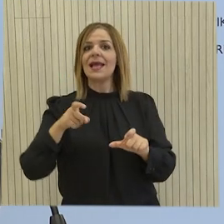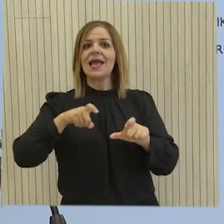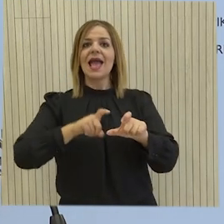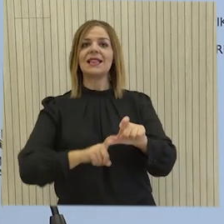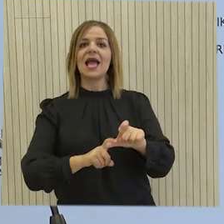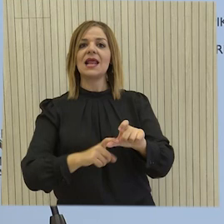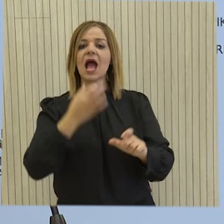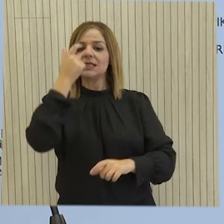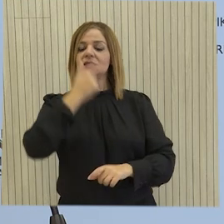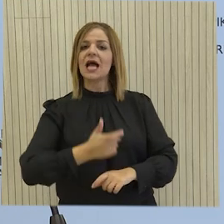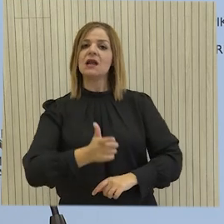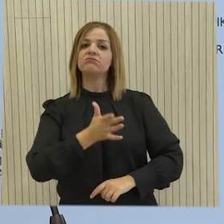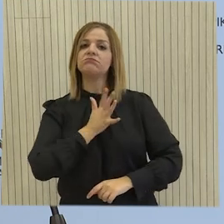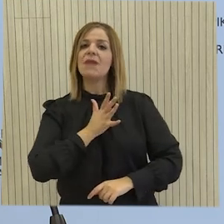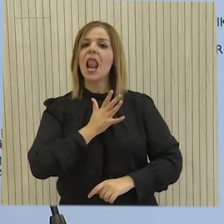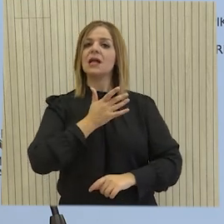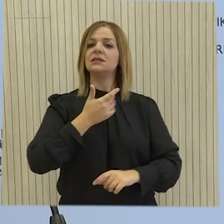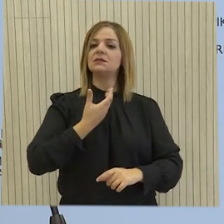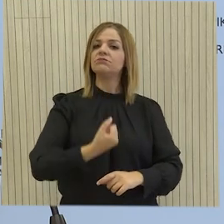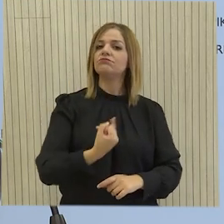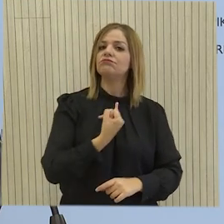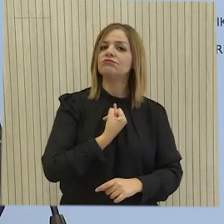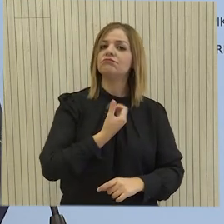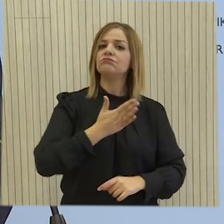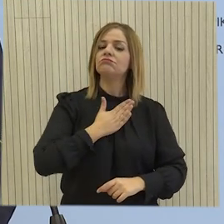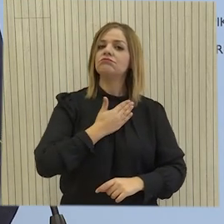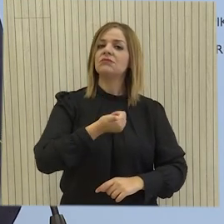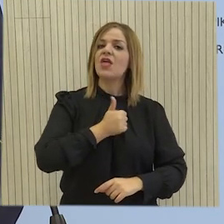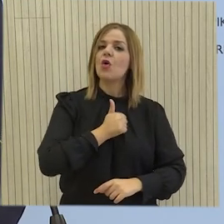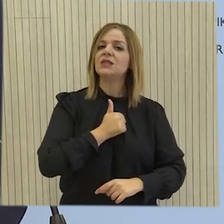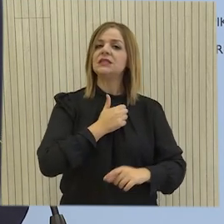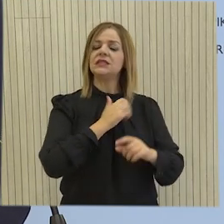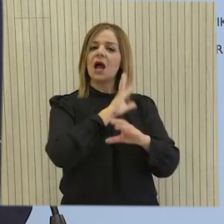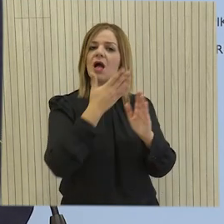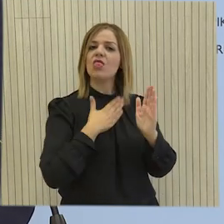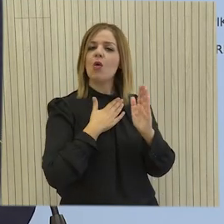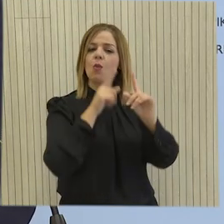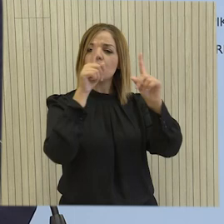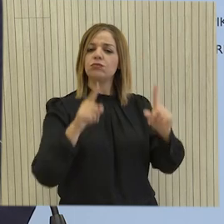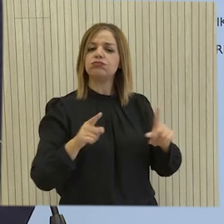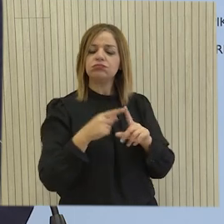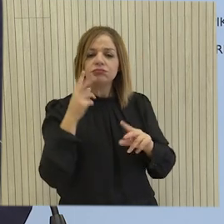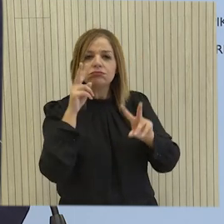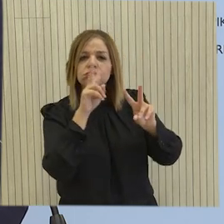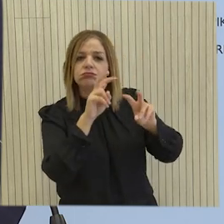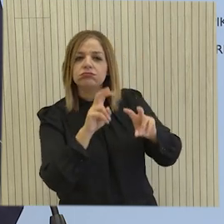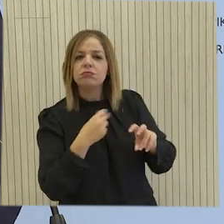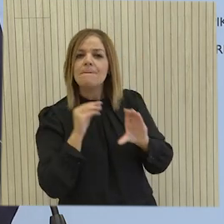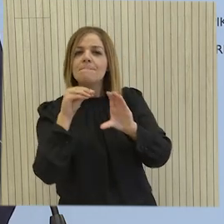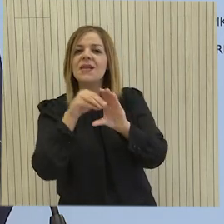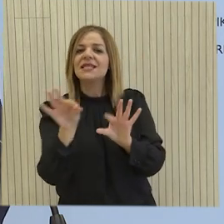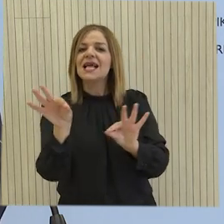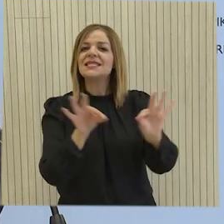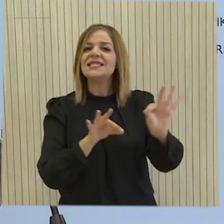ιδιώτη πελάτη και που θα υποβάλουν τα στοιχεία τους θα τύχουν της απαραίτητης αξιολόγησης για σκοπούς διαπίστωσης της συμμετοχής τους στο σχέδιο